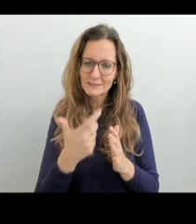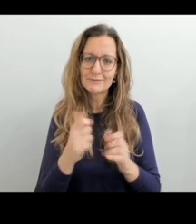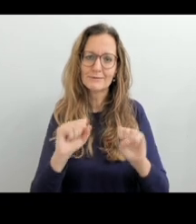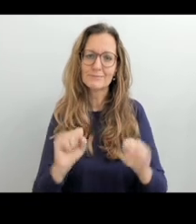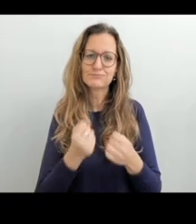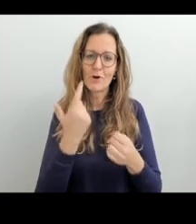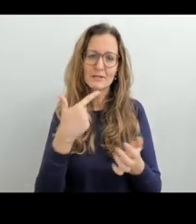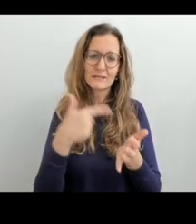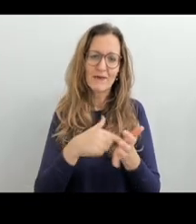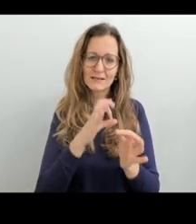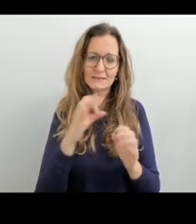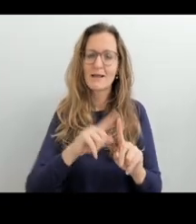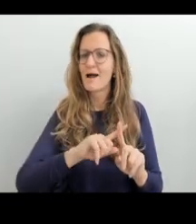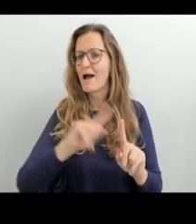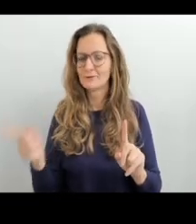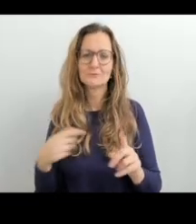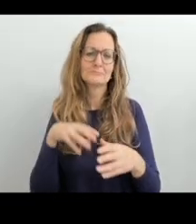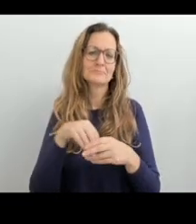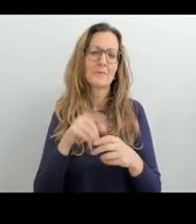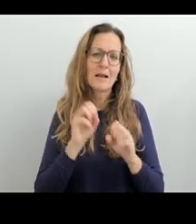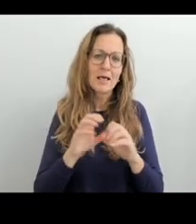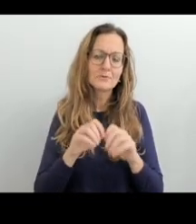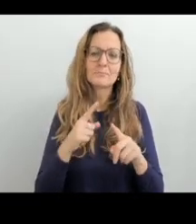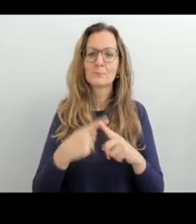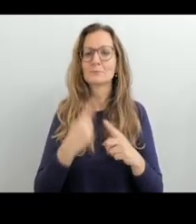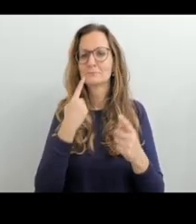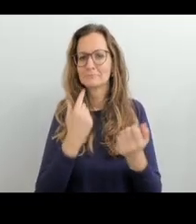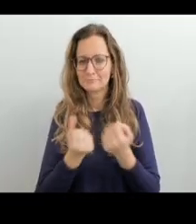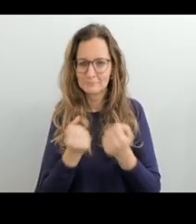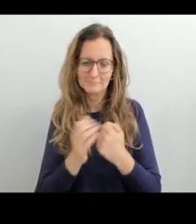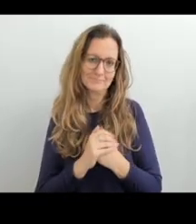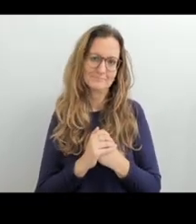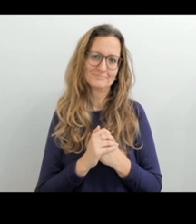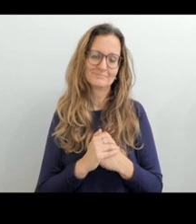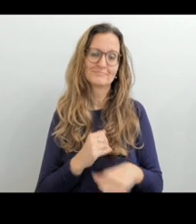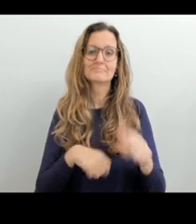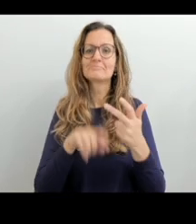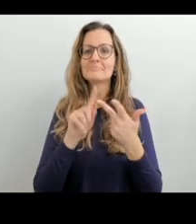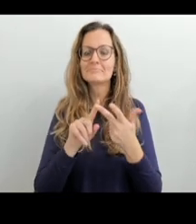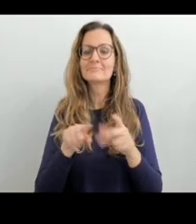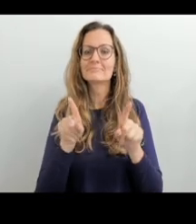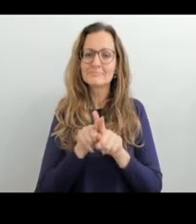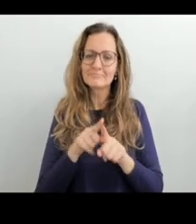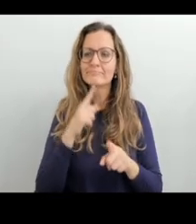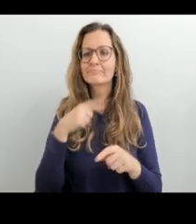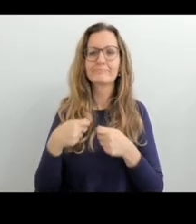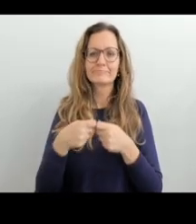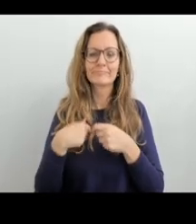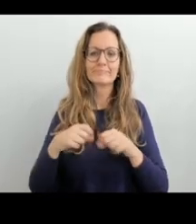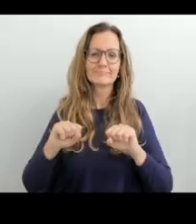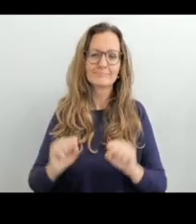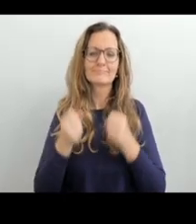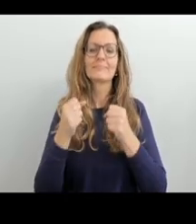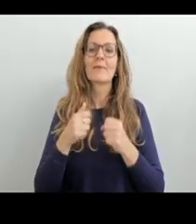pracuji v pevnosti v Českém centru znakového jazyka, které bylo založené v roce 2000 a doteď zde působím jako lektorka a na